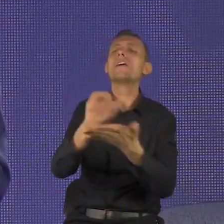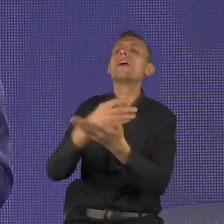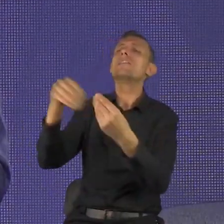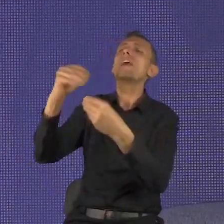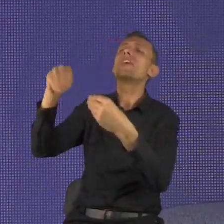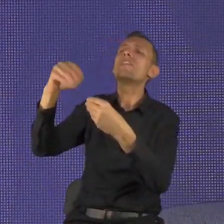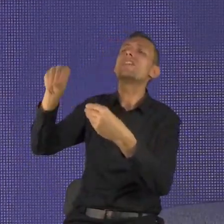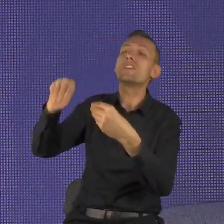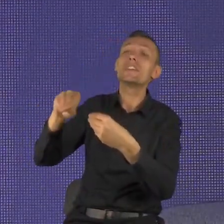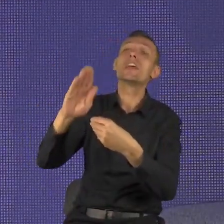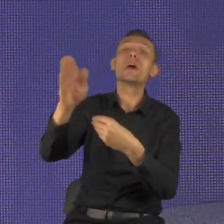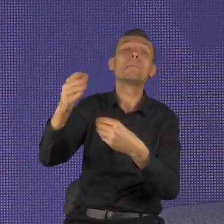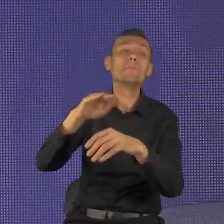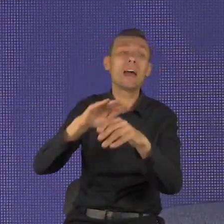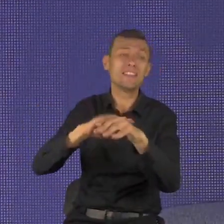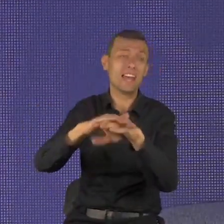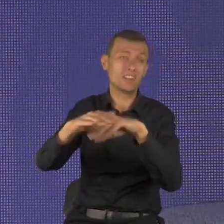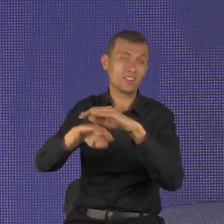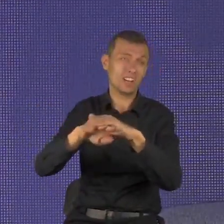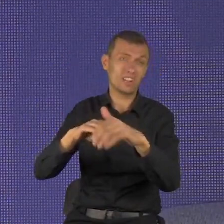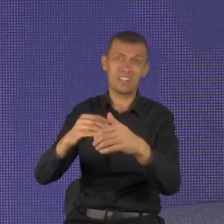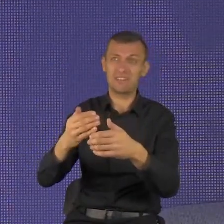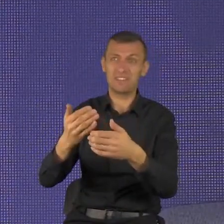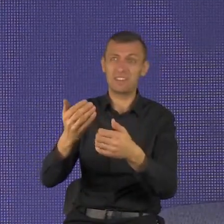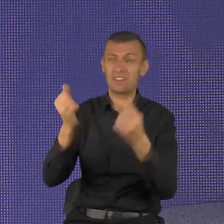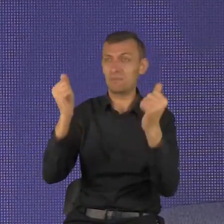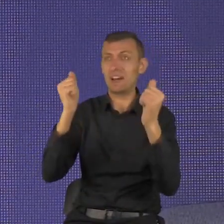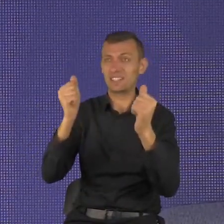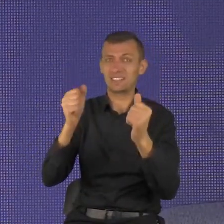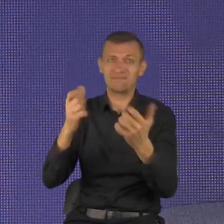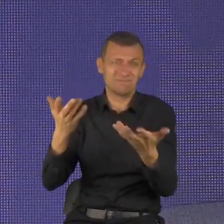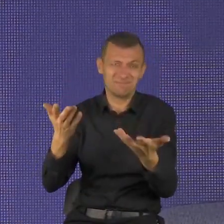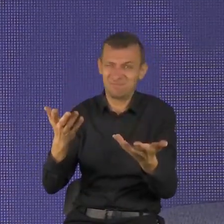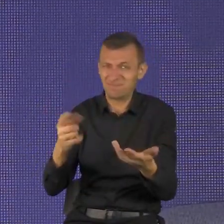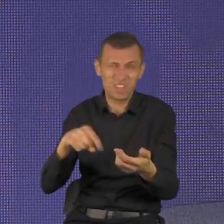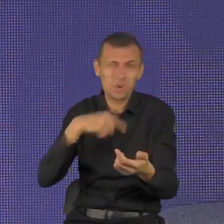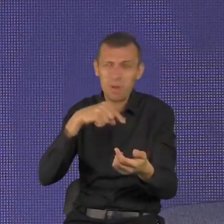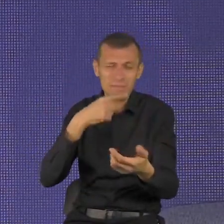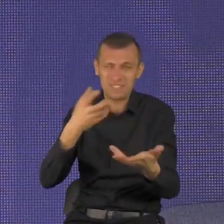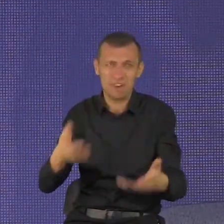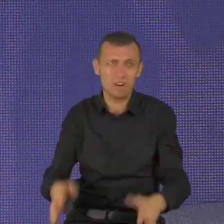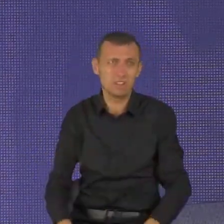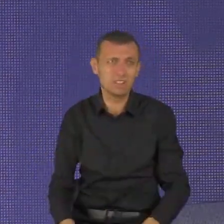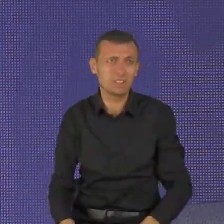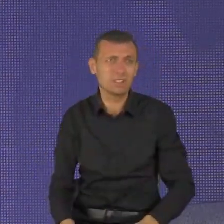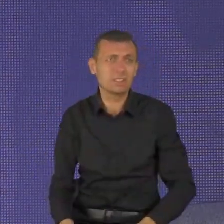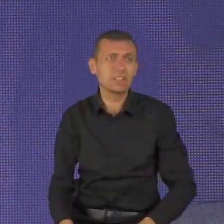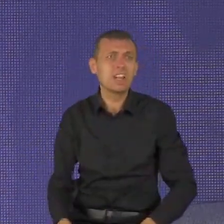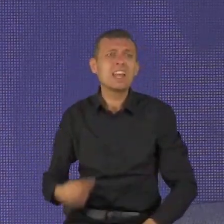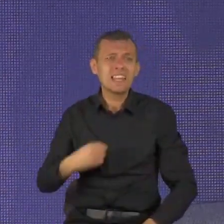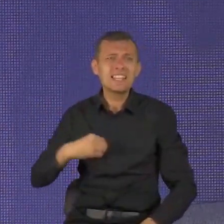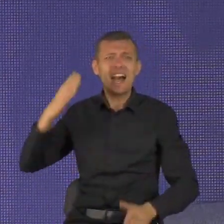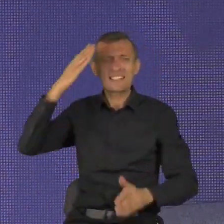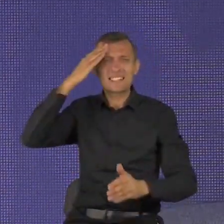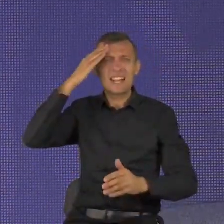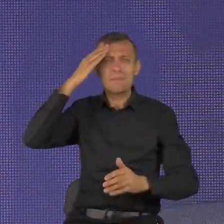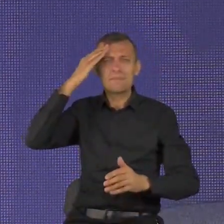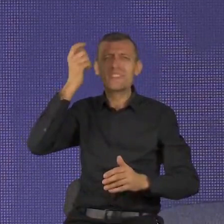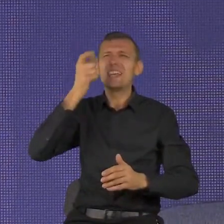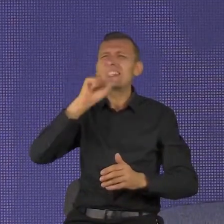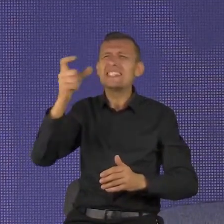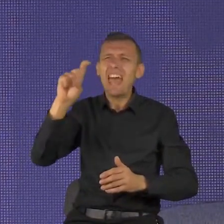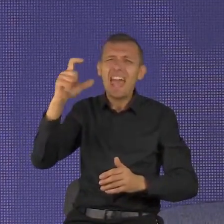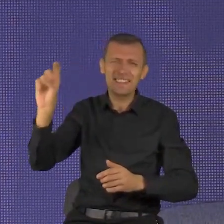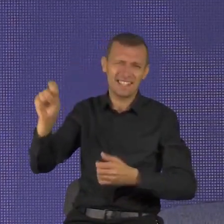To nie jest prawda. Mógłbym wam i sobie dać setki przykładów, że posiadanie więcej nie